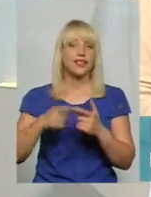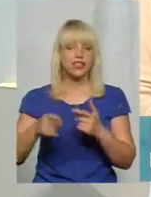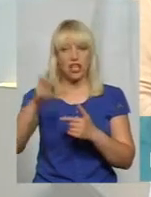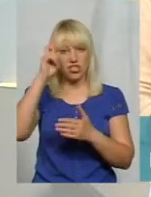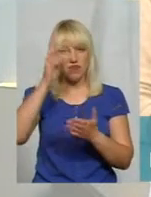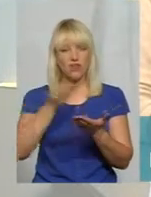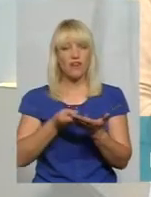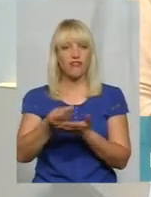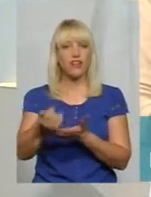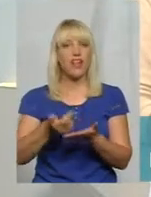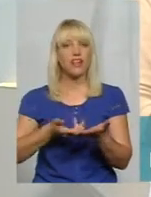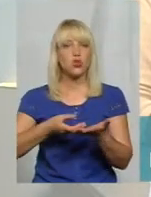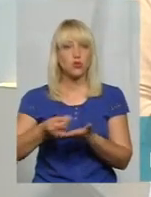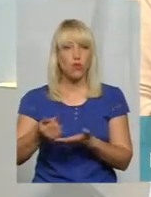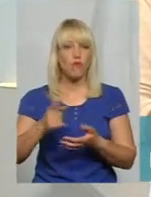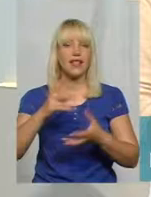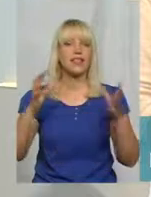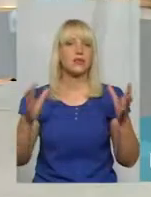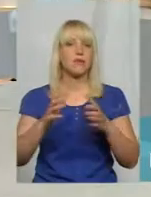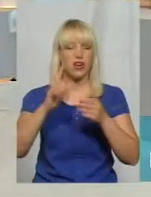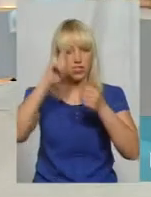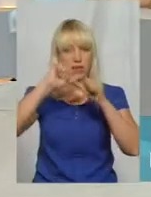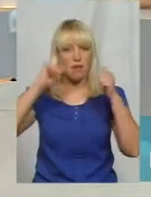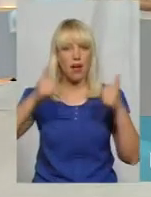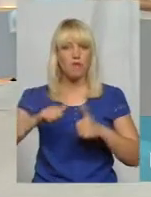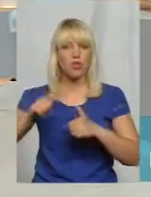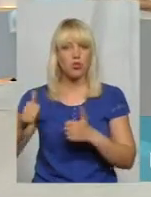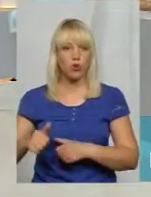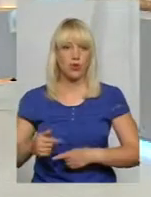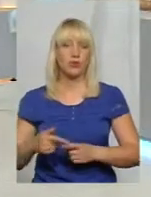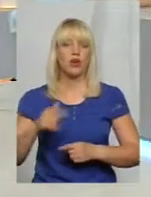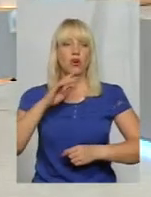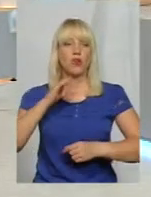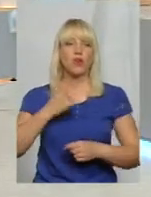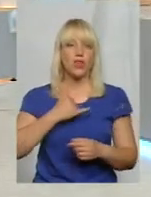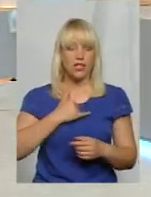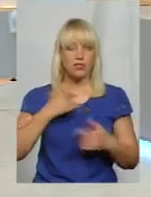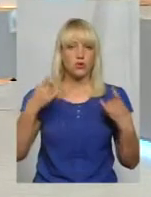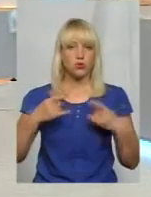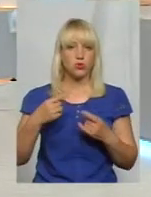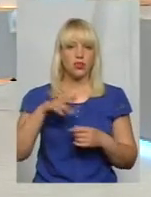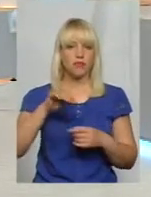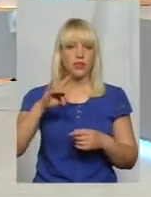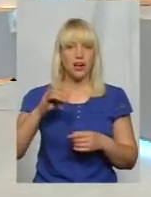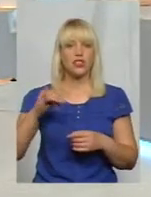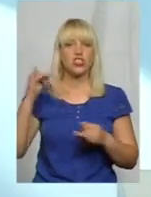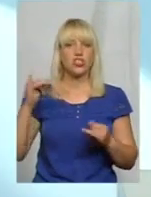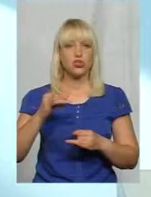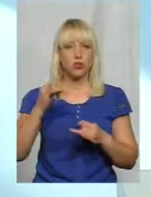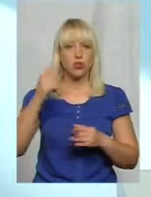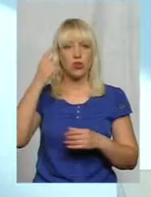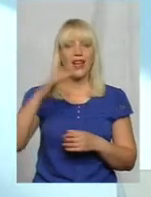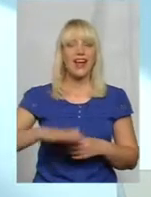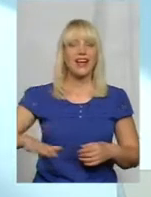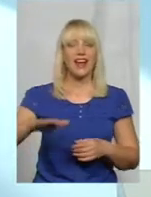історії культури та архітектури. В нашій студії сьогодні Ігор Петраш, історик, ризнавець, етнограф. Доброго дня.